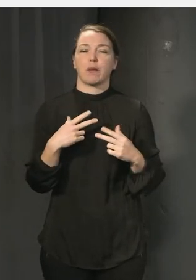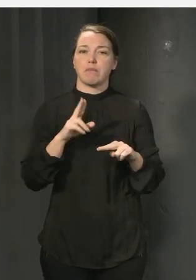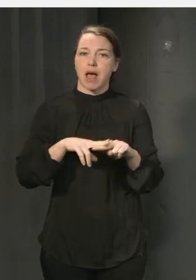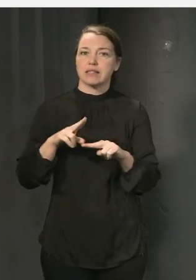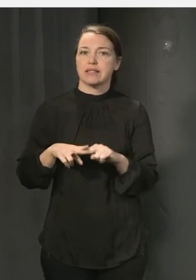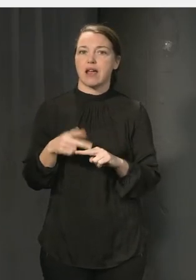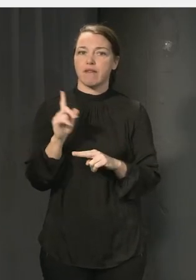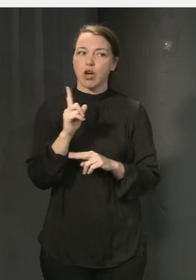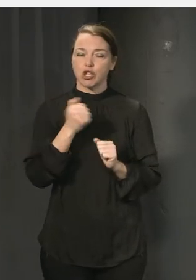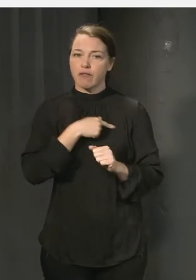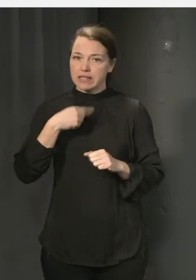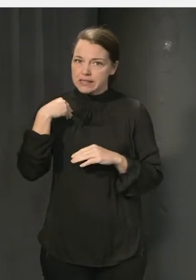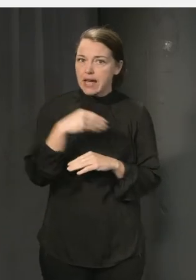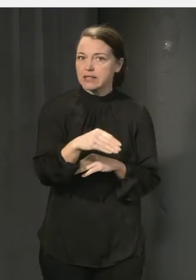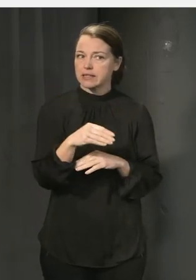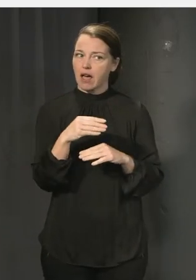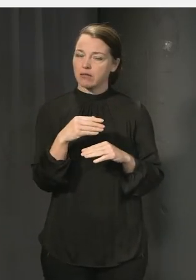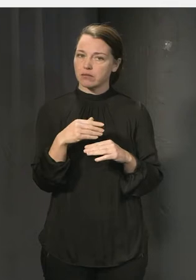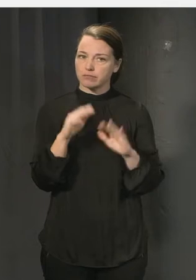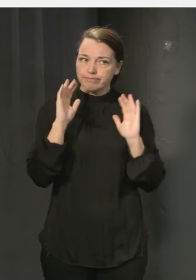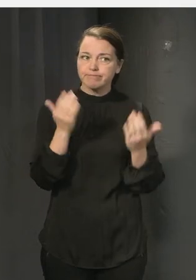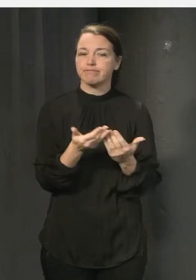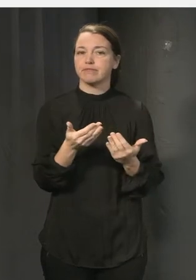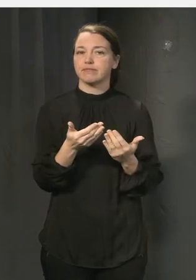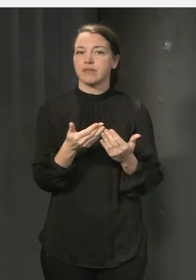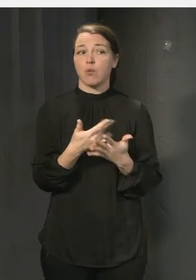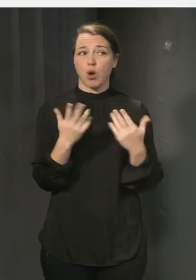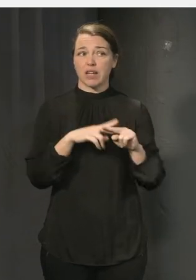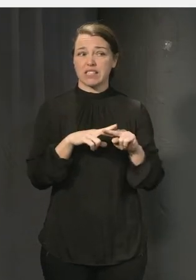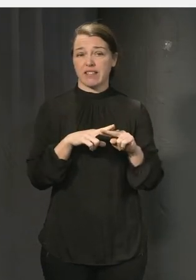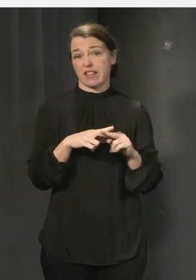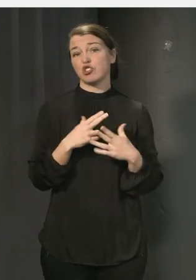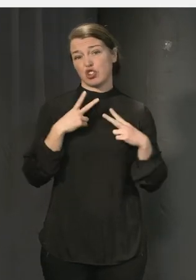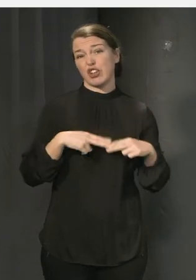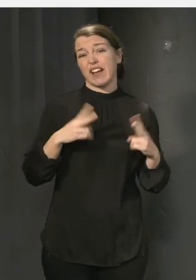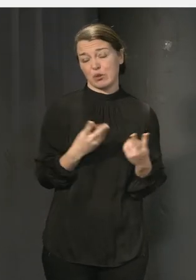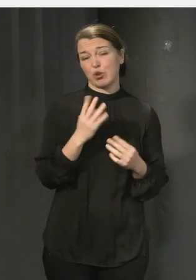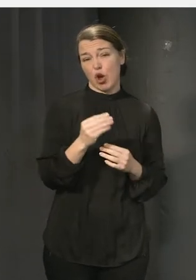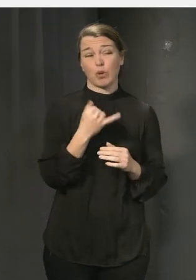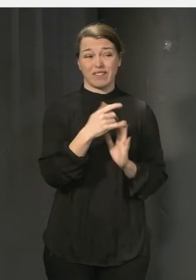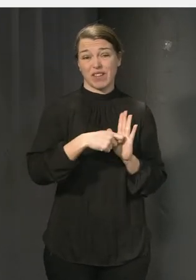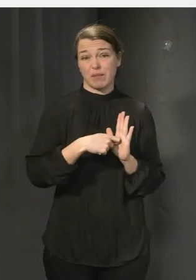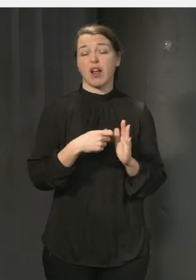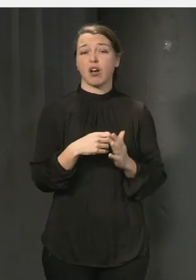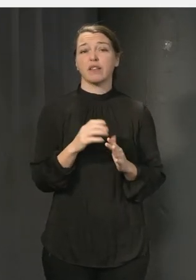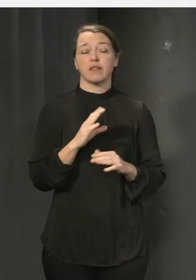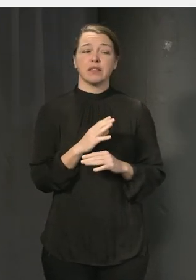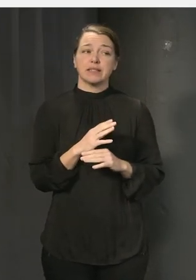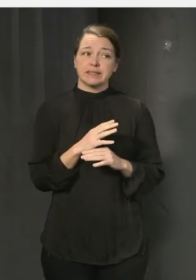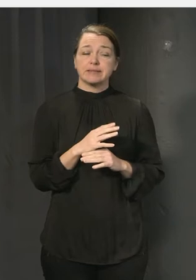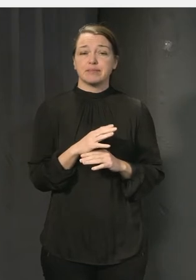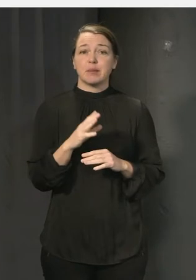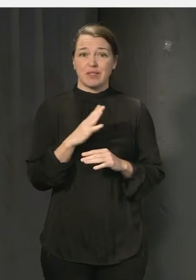Så ja, många känner sig trygga, men precis som du sa här och som det sägs i filmen så finns det mer att önska.